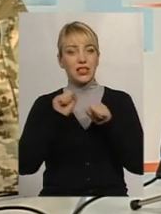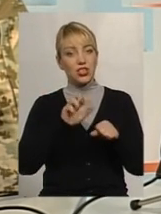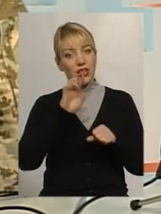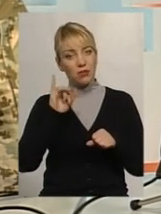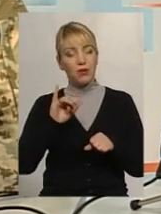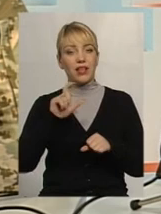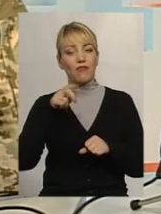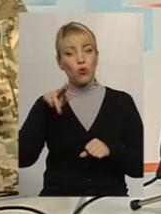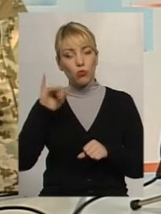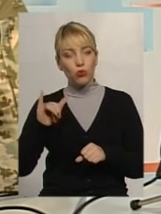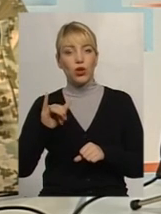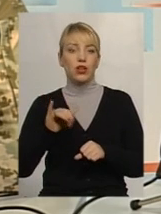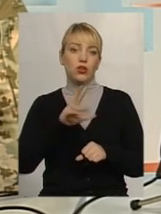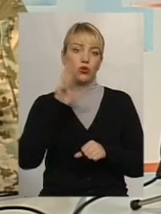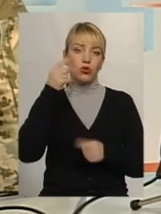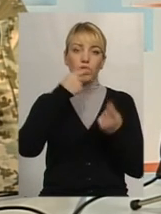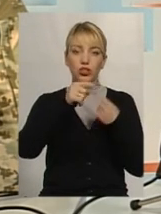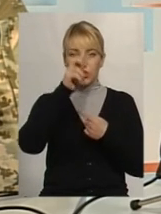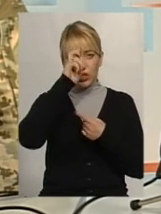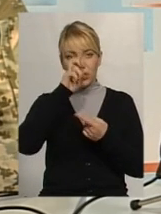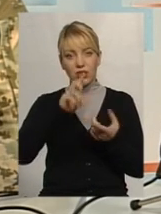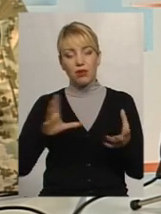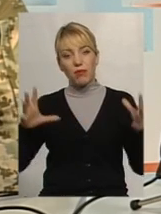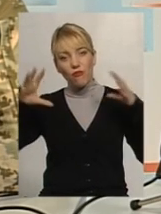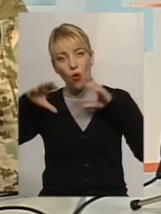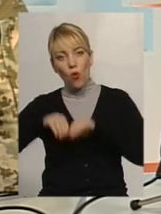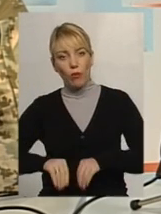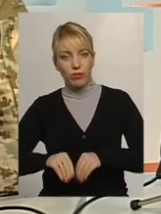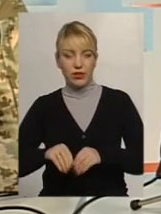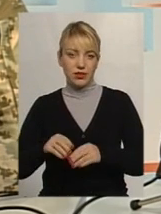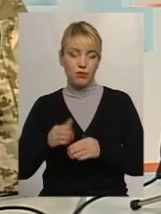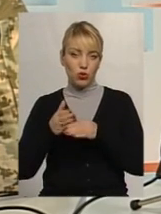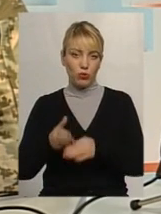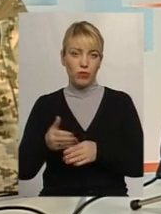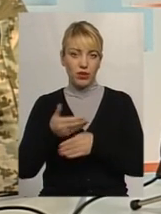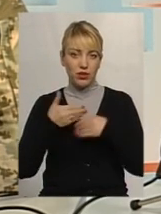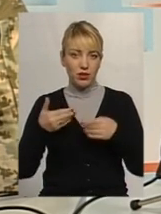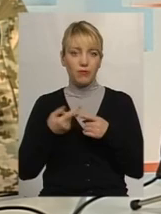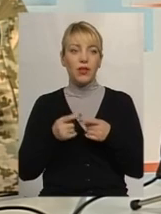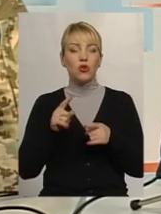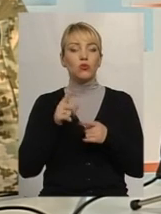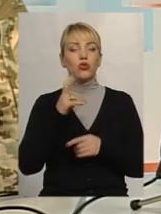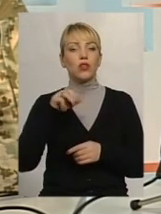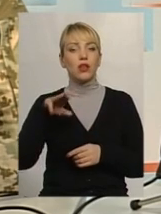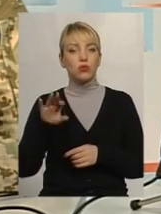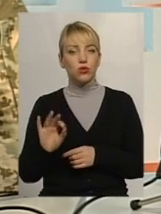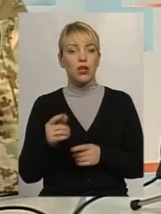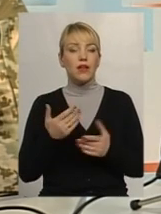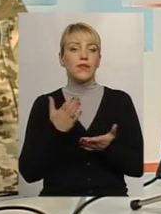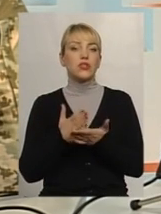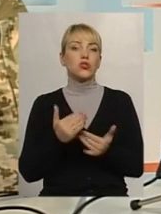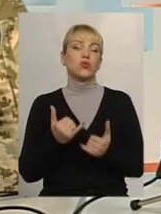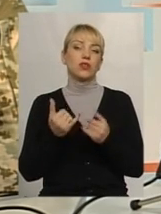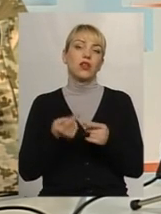мир в Європі, то це така комплексна проблема. Тому що НАТО існує для того, щоб